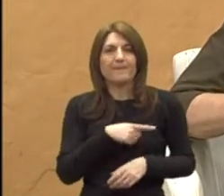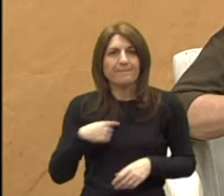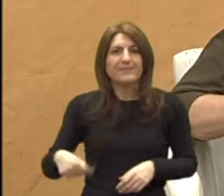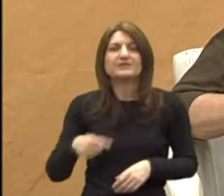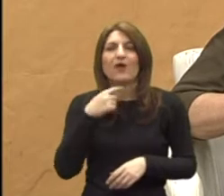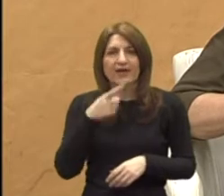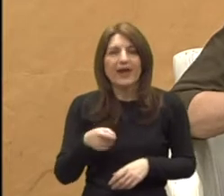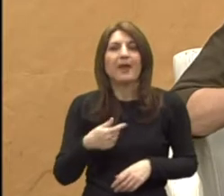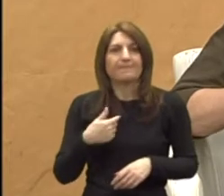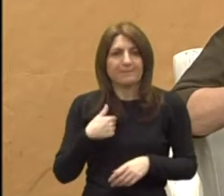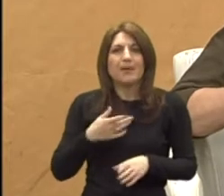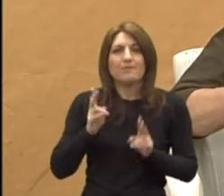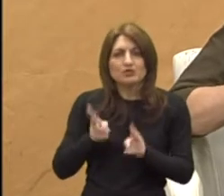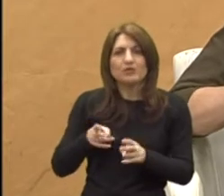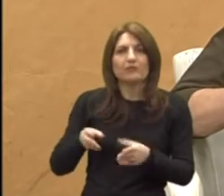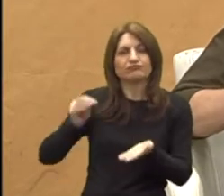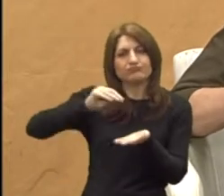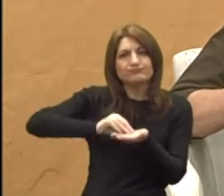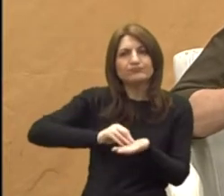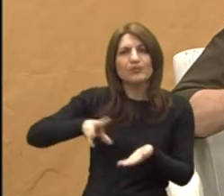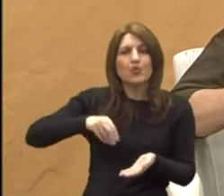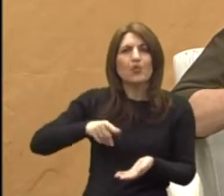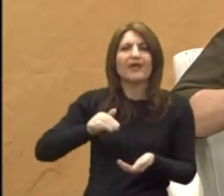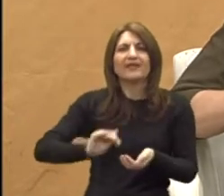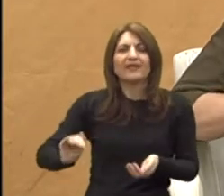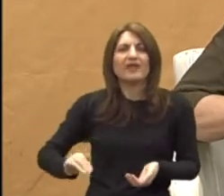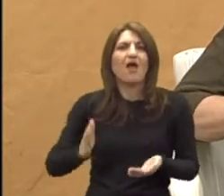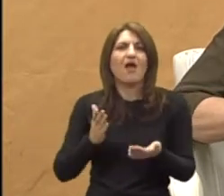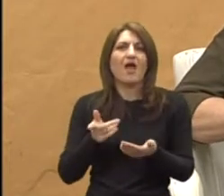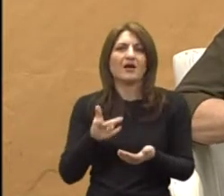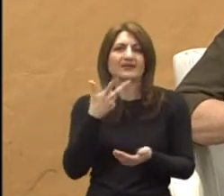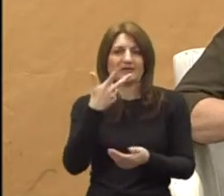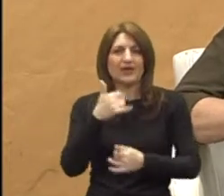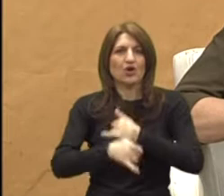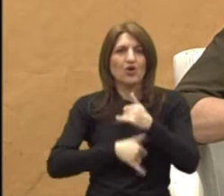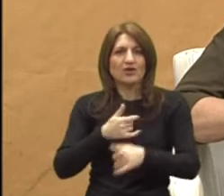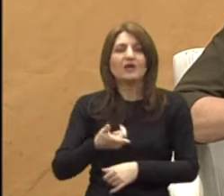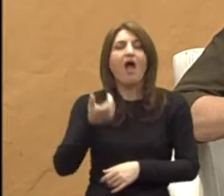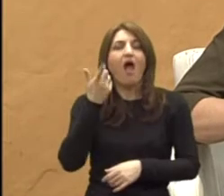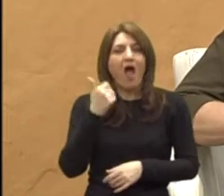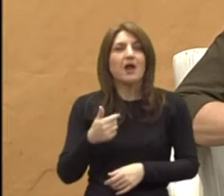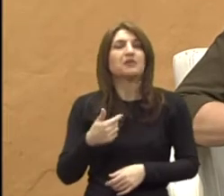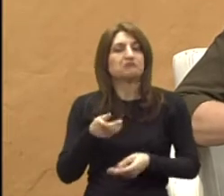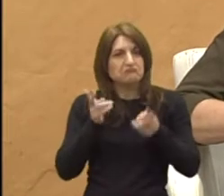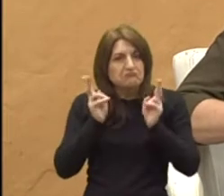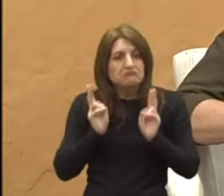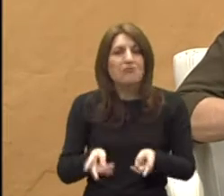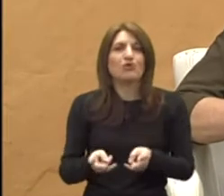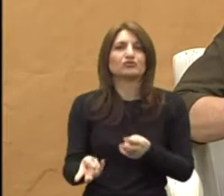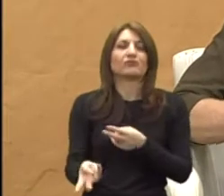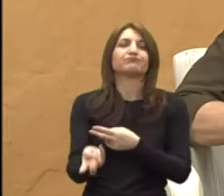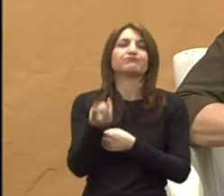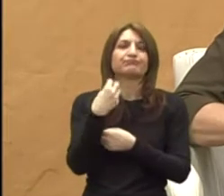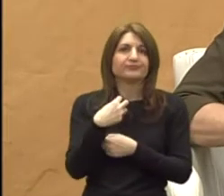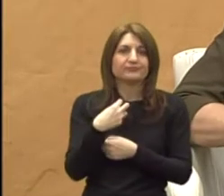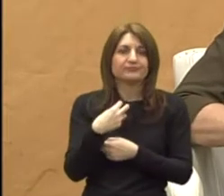primamo djecu od prilike u trećoj godini, ali smo otvoreni što ste i vi sada naglasili dajući